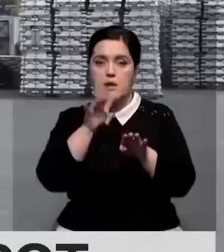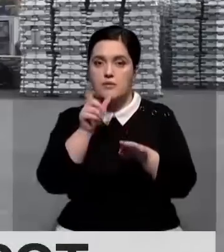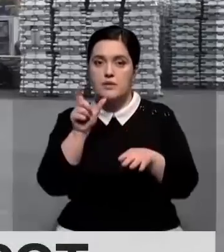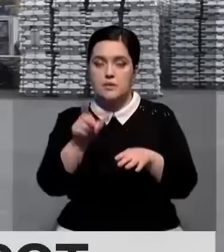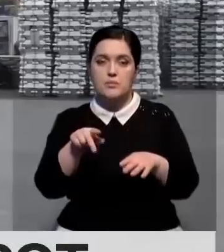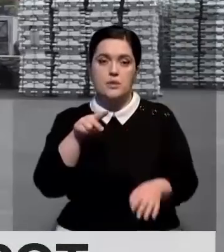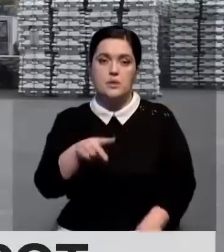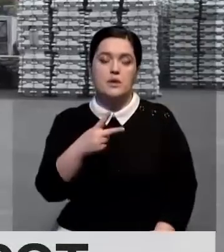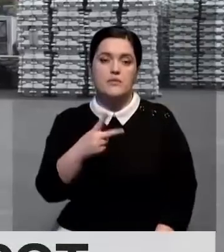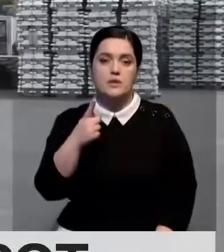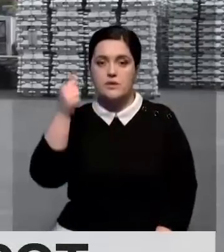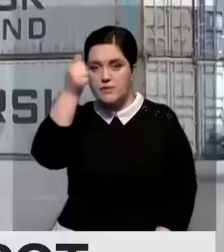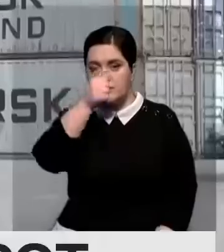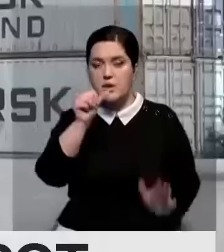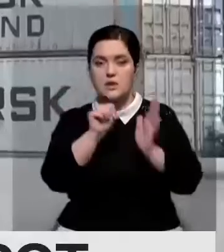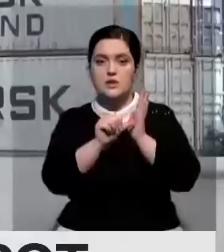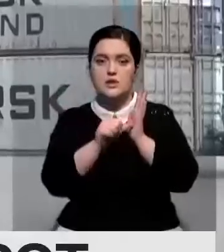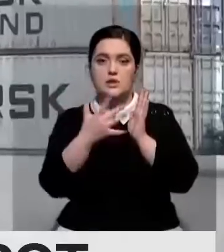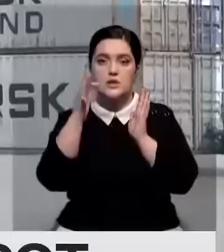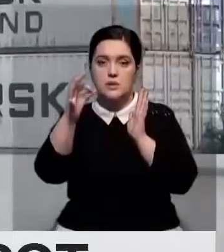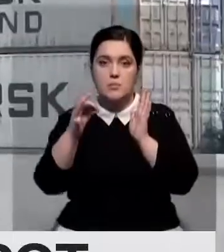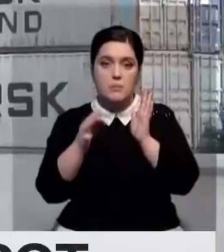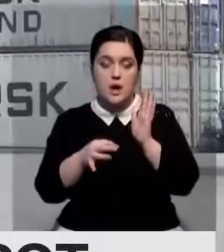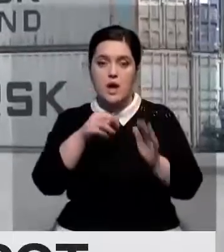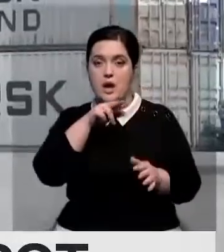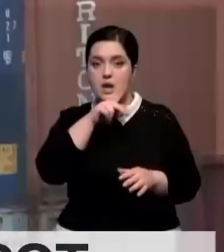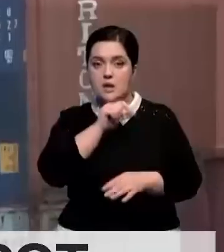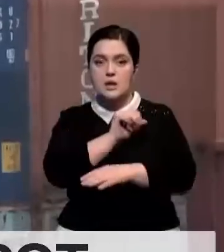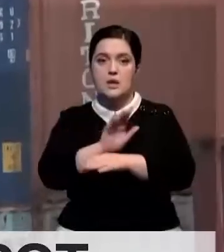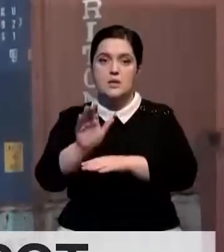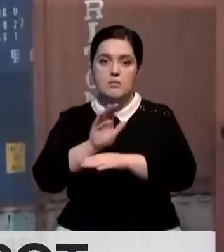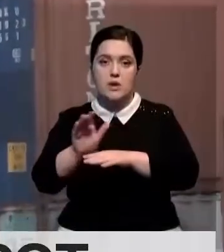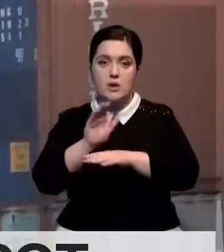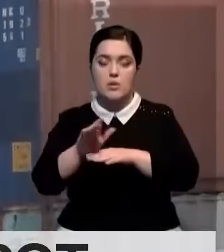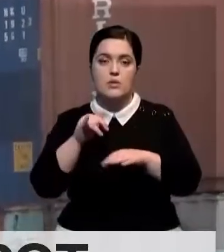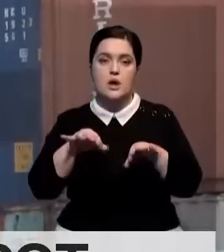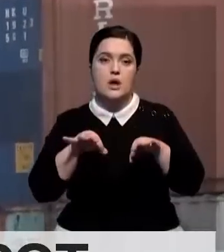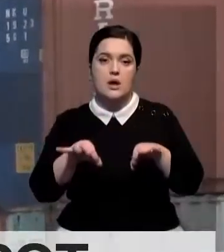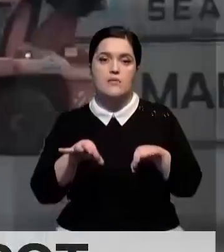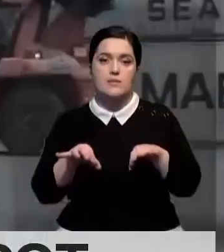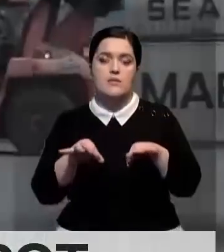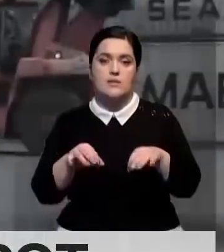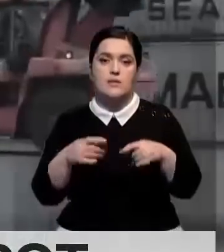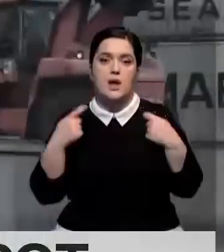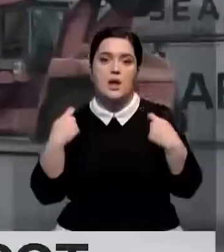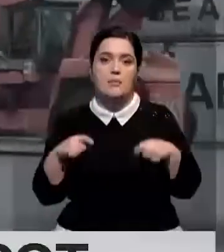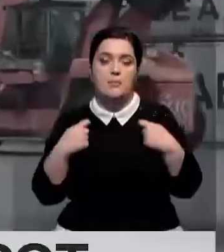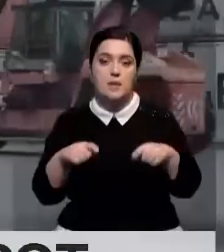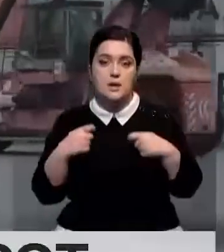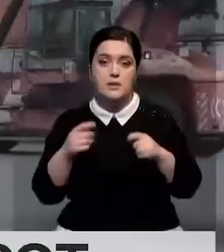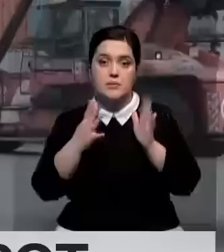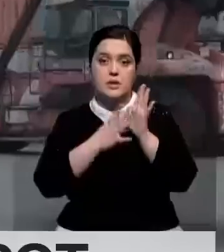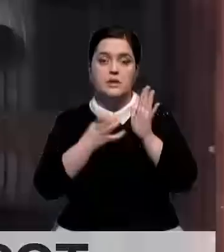по сравнению с тем же периодом 2021-го. 65% всего корейского экспорта в нашу страну занимают автомобили.